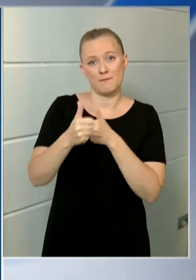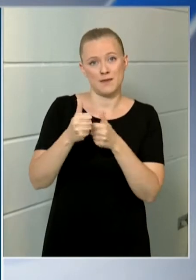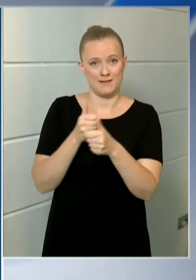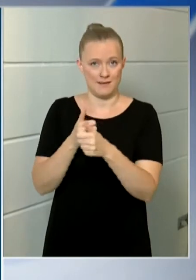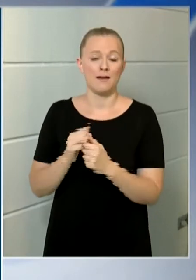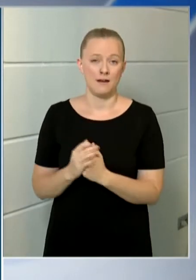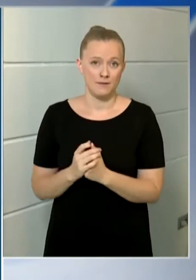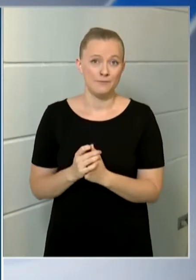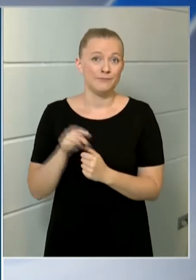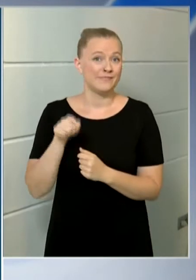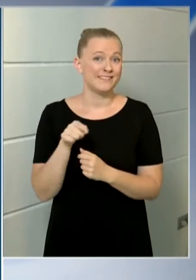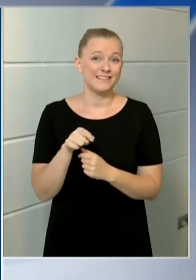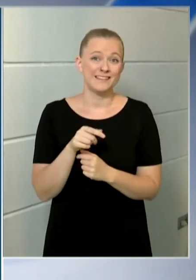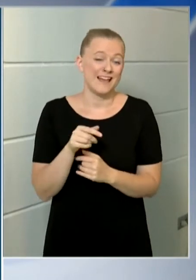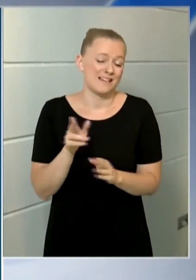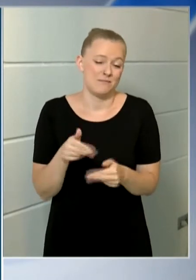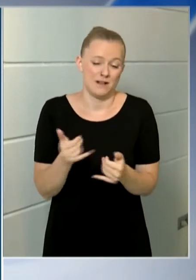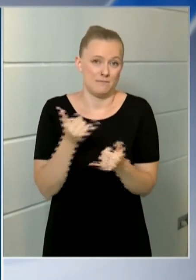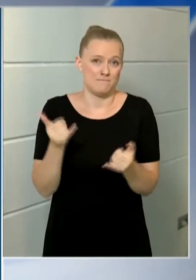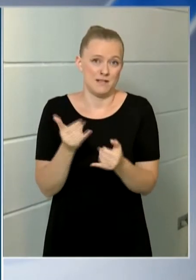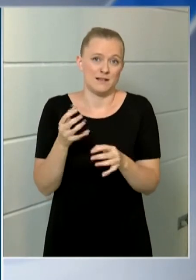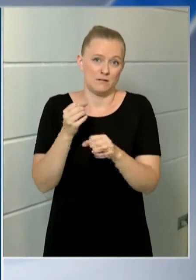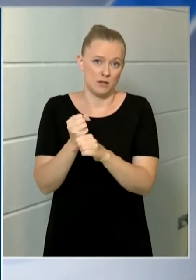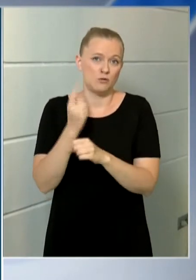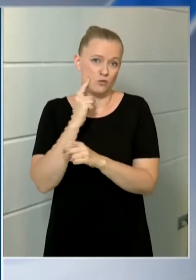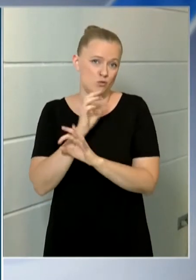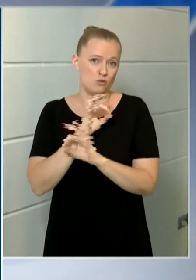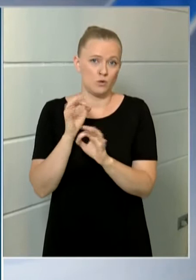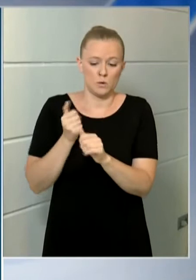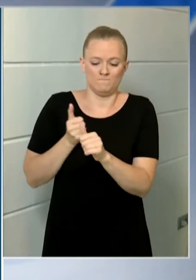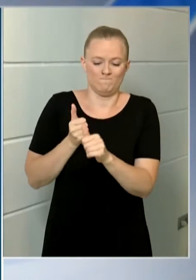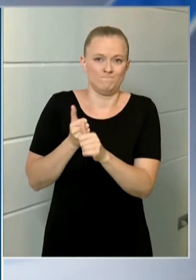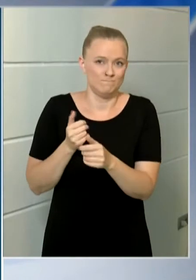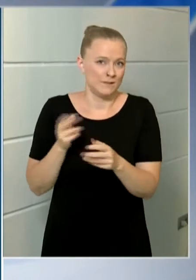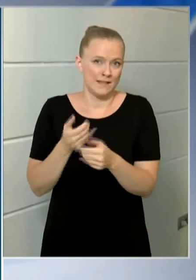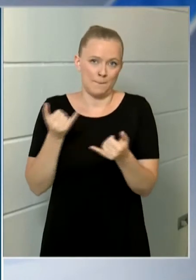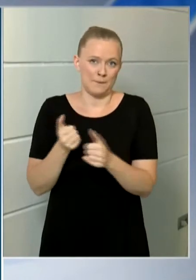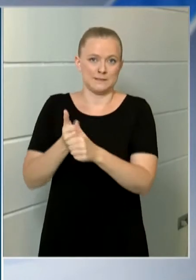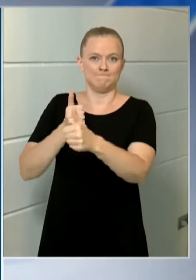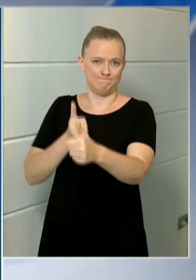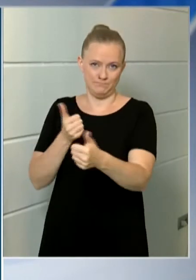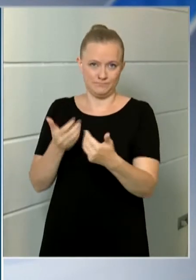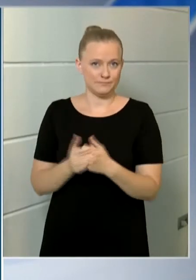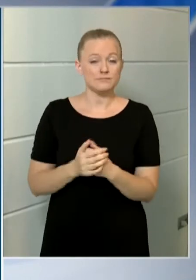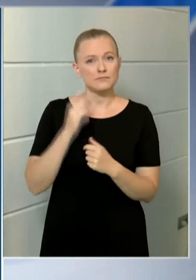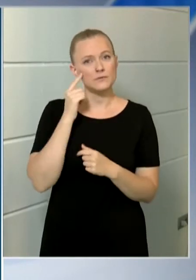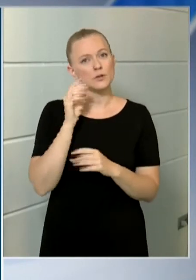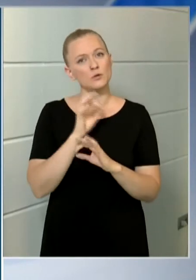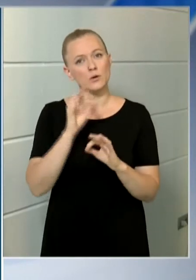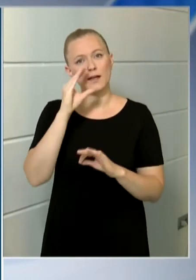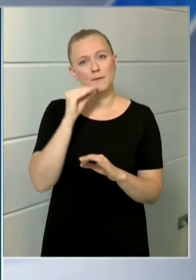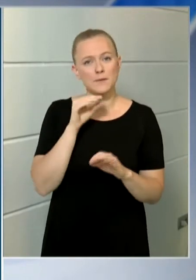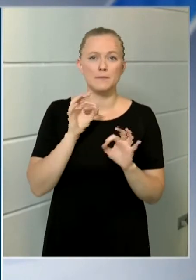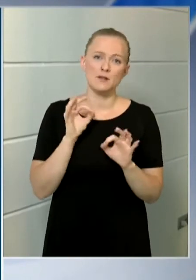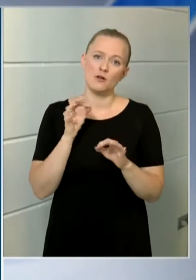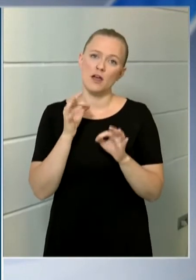de ez nem mindig betartható. Nagyon jól tudjuk, hogy az emberek bizonyos